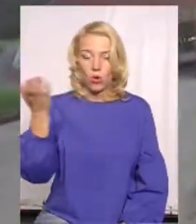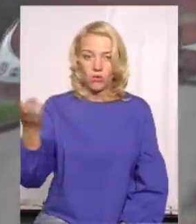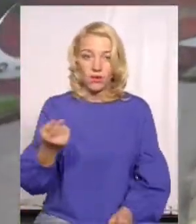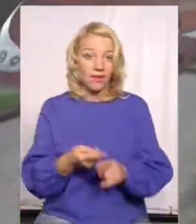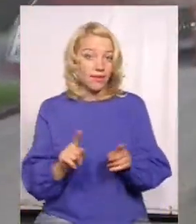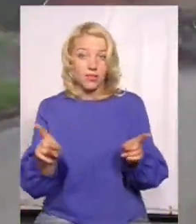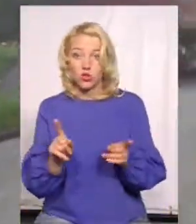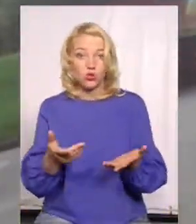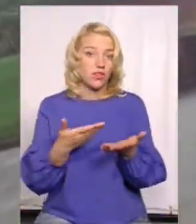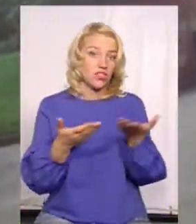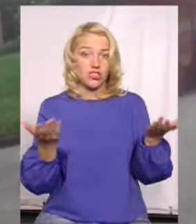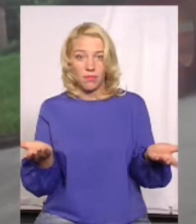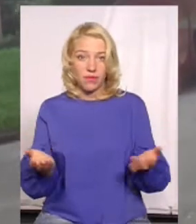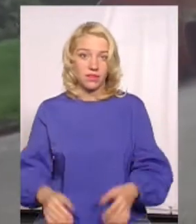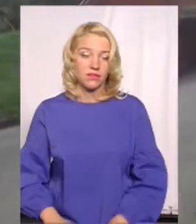чимось.